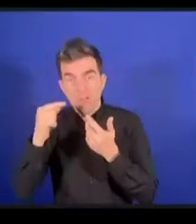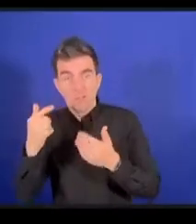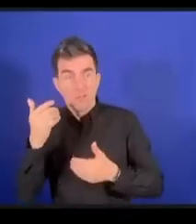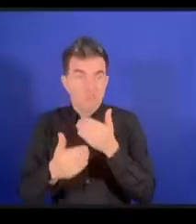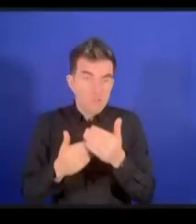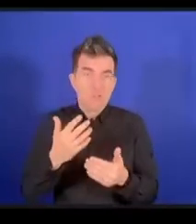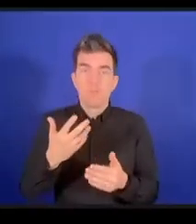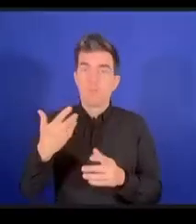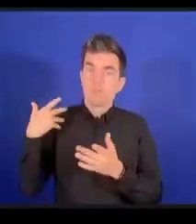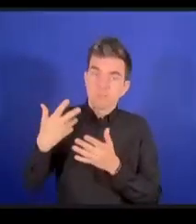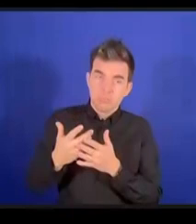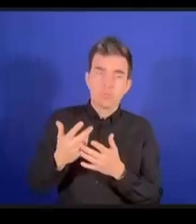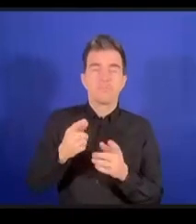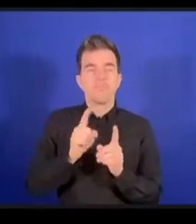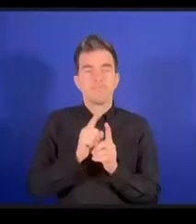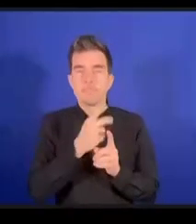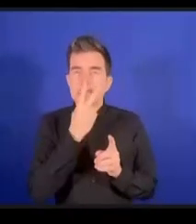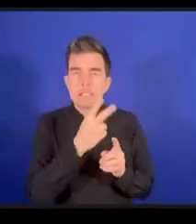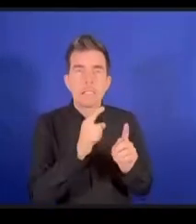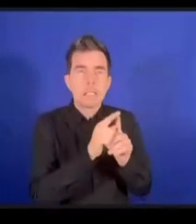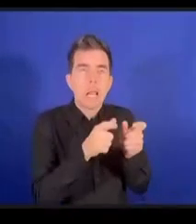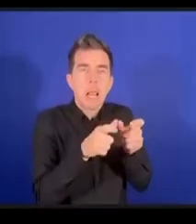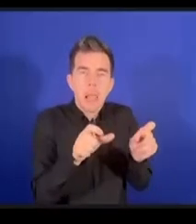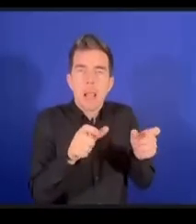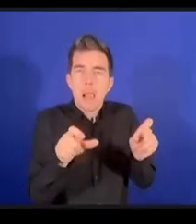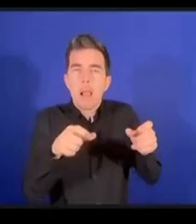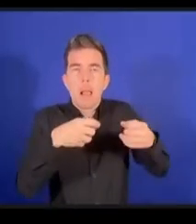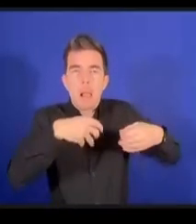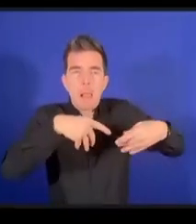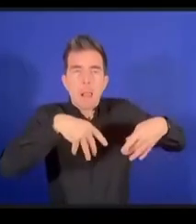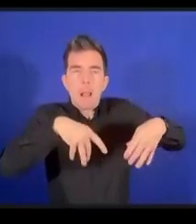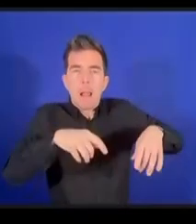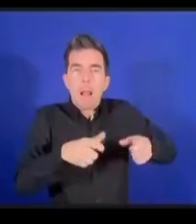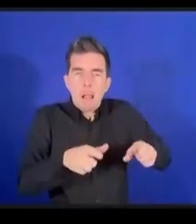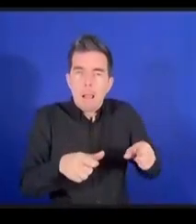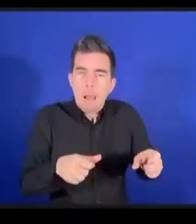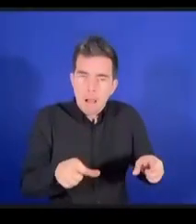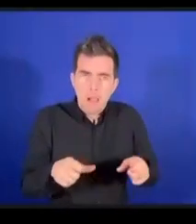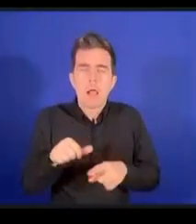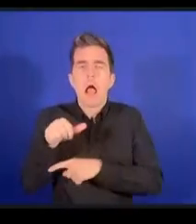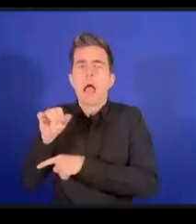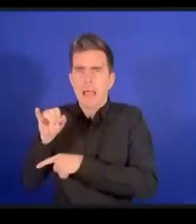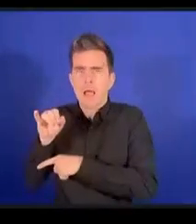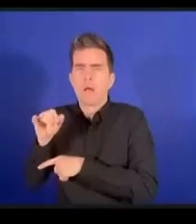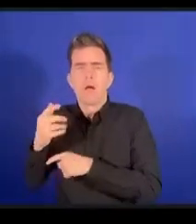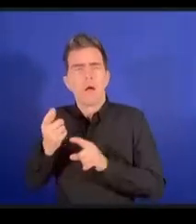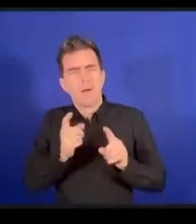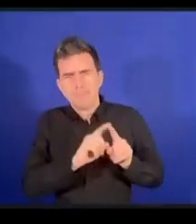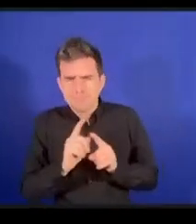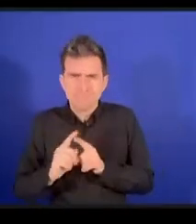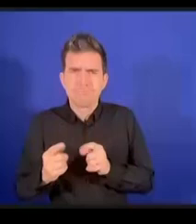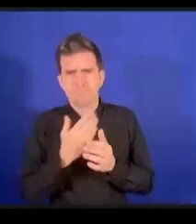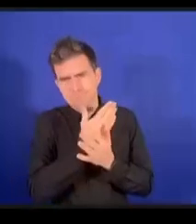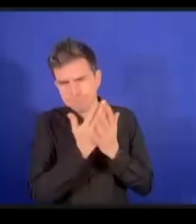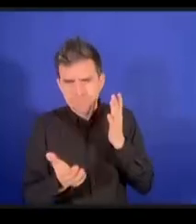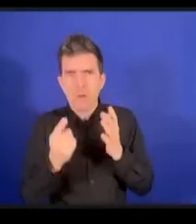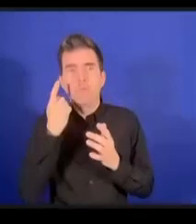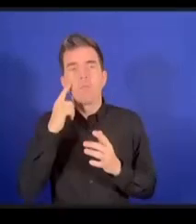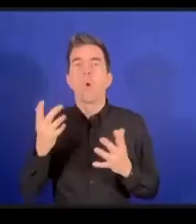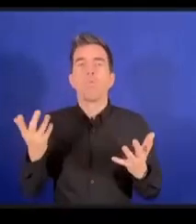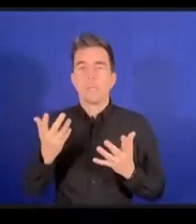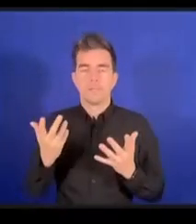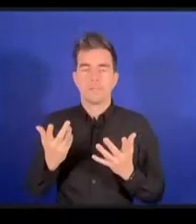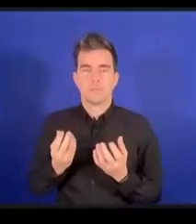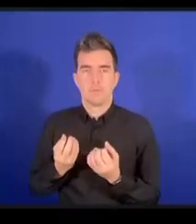depuis une décennie, c'est encore un sous-domaine de l'intelligence artificielle. Là, il y a beaucoup d'outils pour